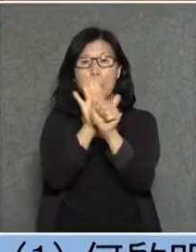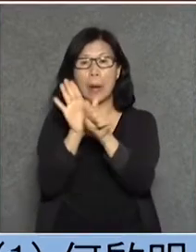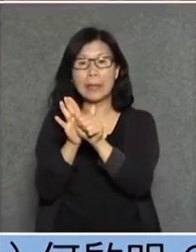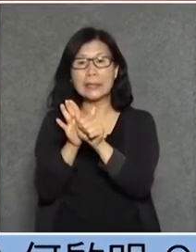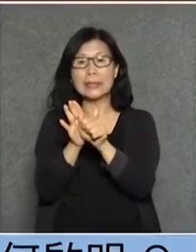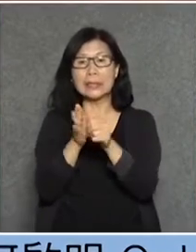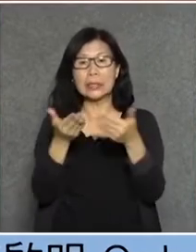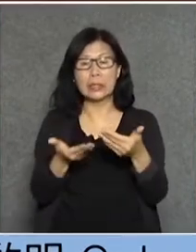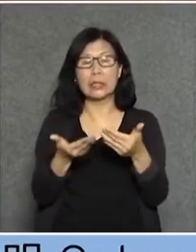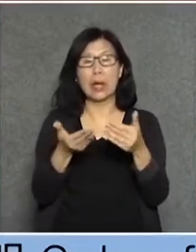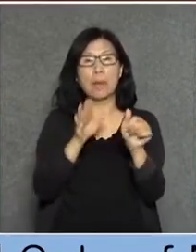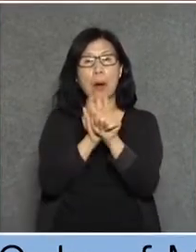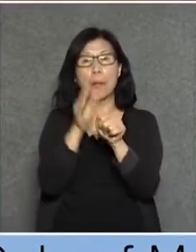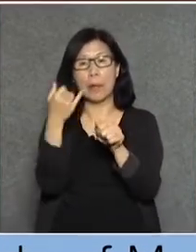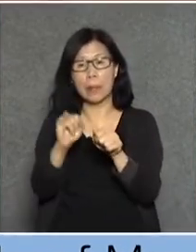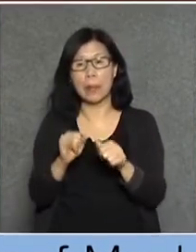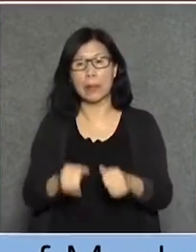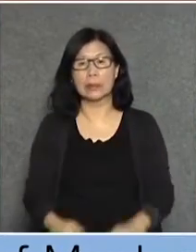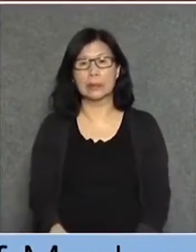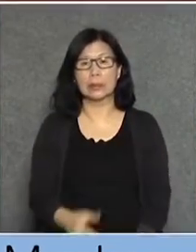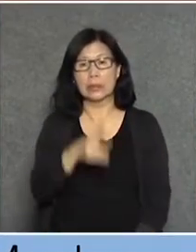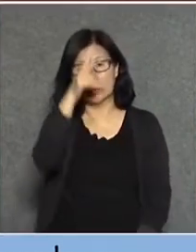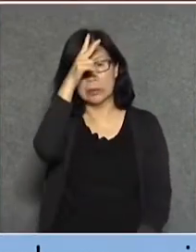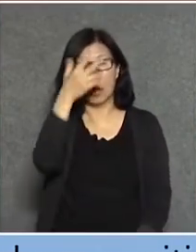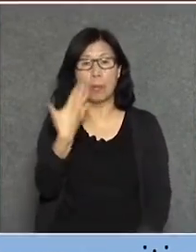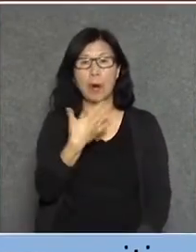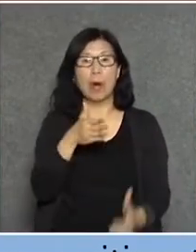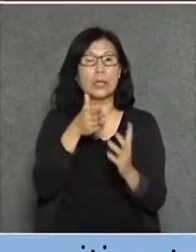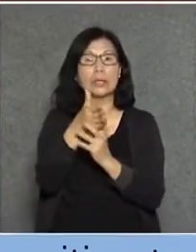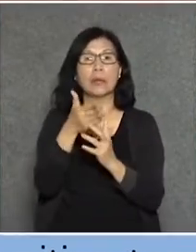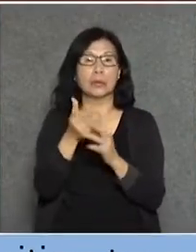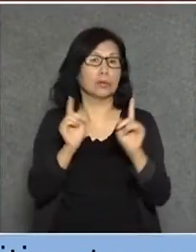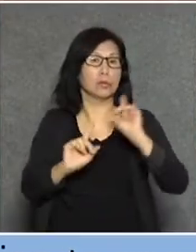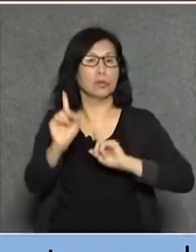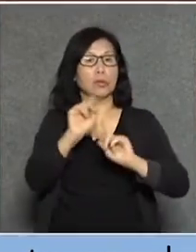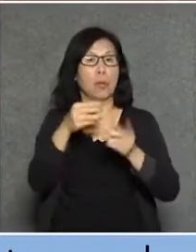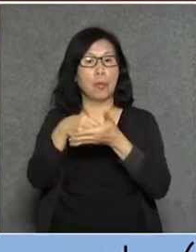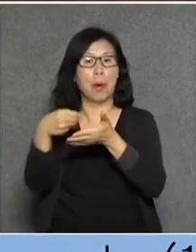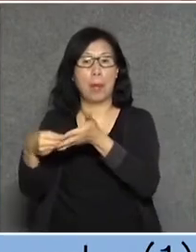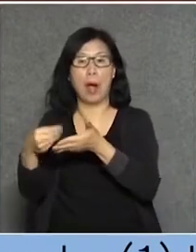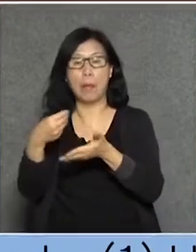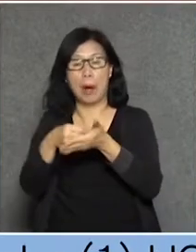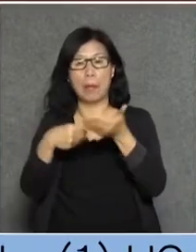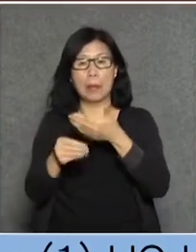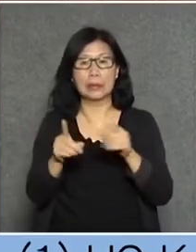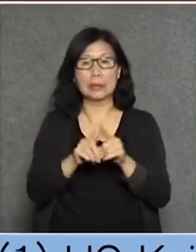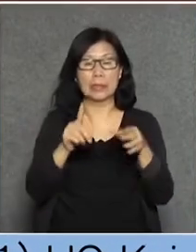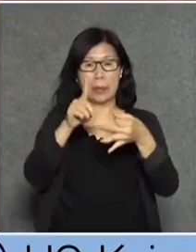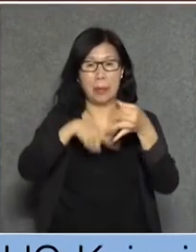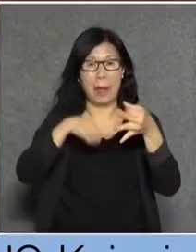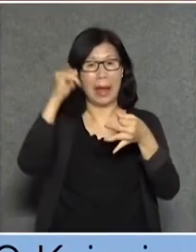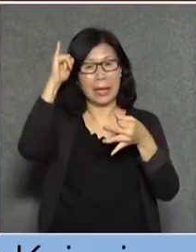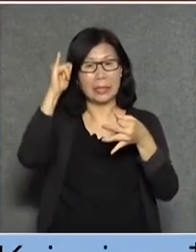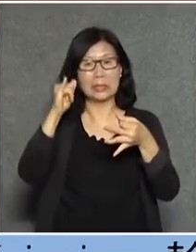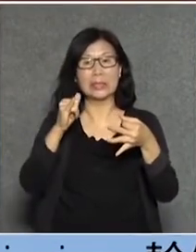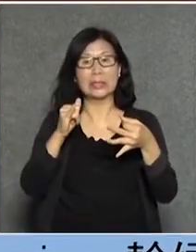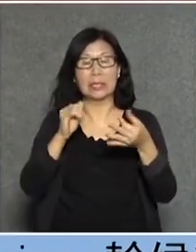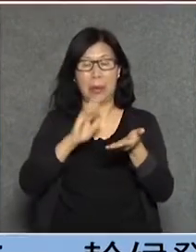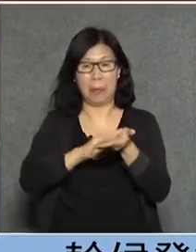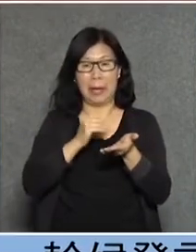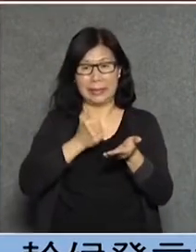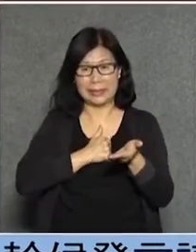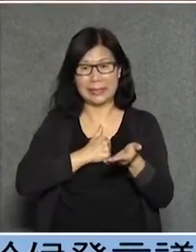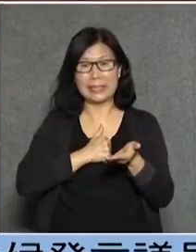場提供不了的服務現在政府經常說我不會理會市場舉個例子郭醫生說那些民政署的